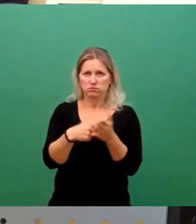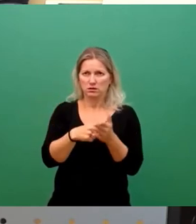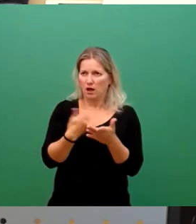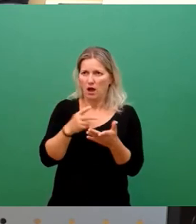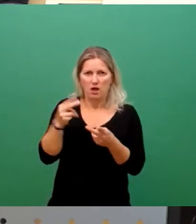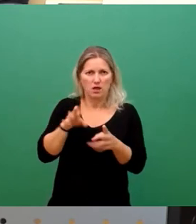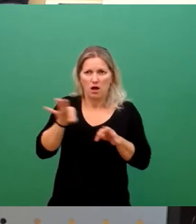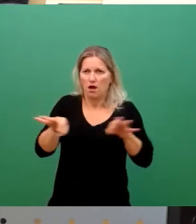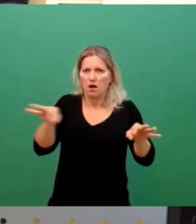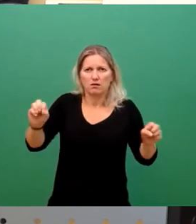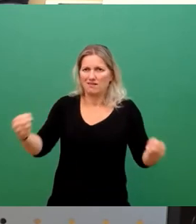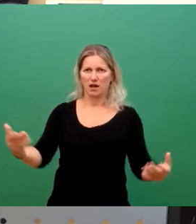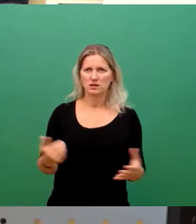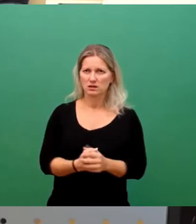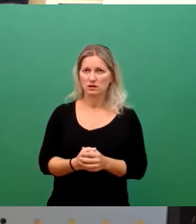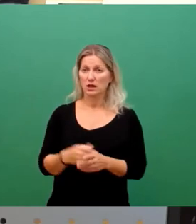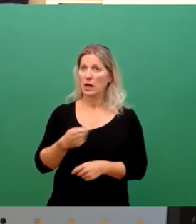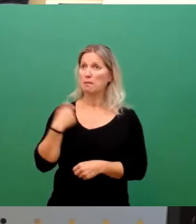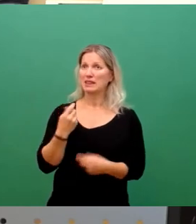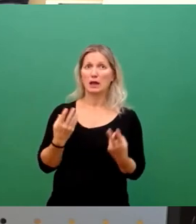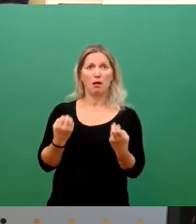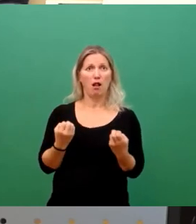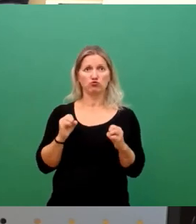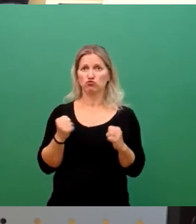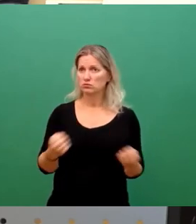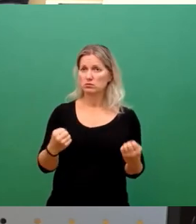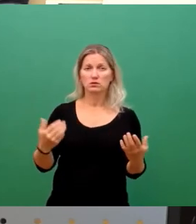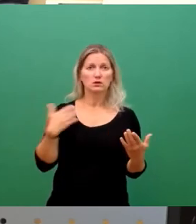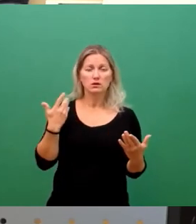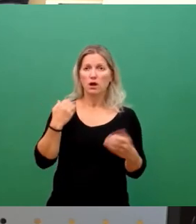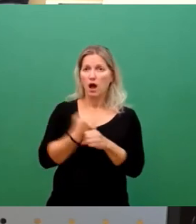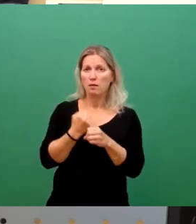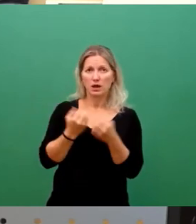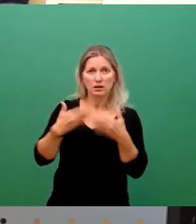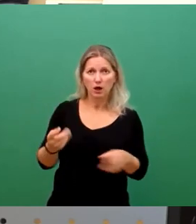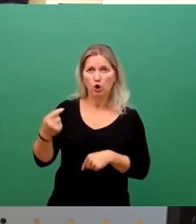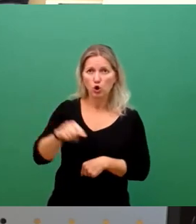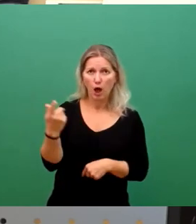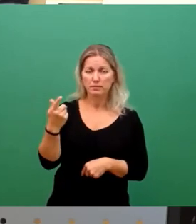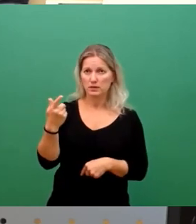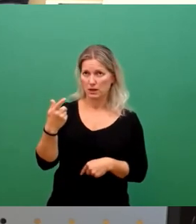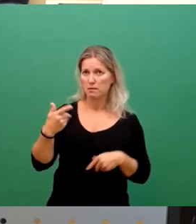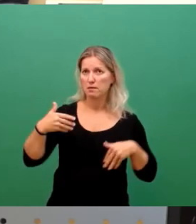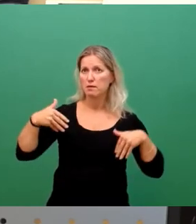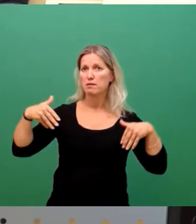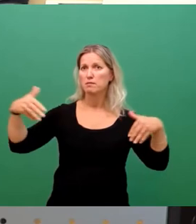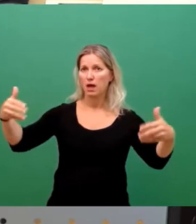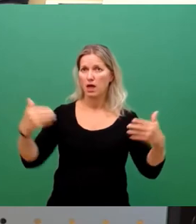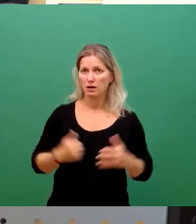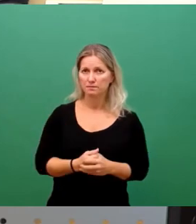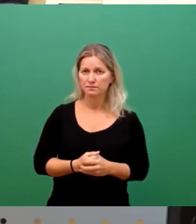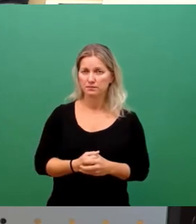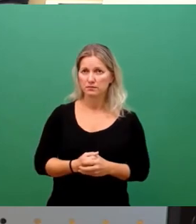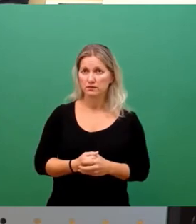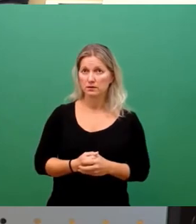Die Sorge, den Betrieb nicht halten zu können, den Job zu verlieren, greift immer weiter um sich. Und das ist natürlich noch mal